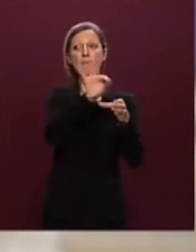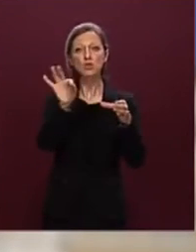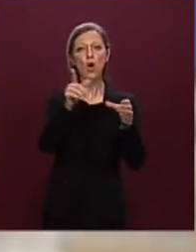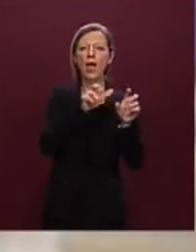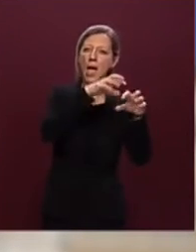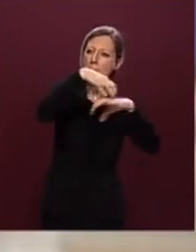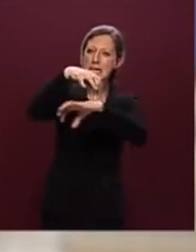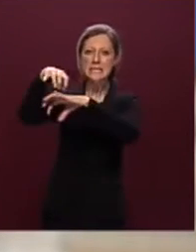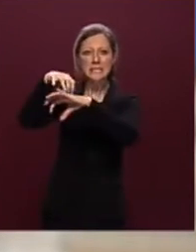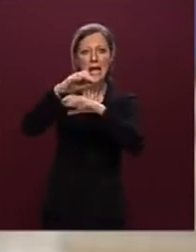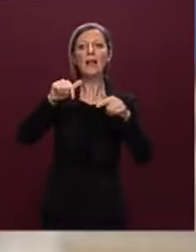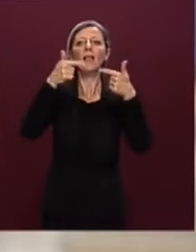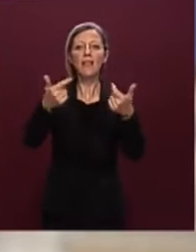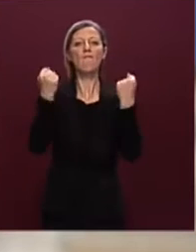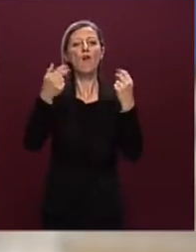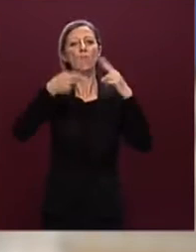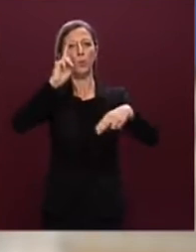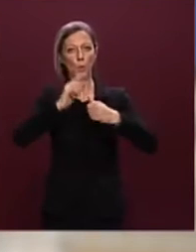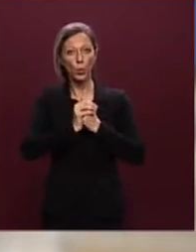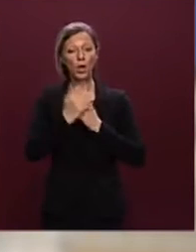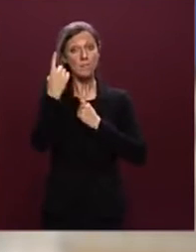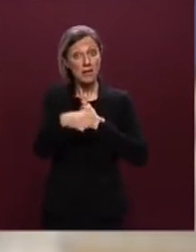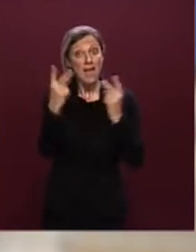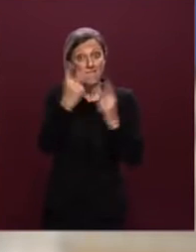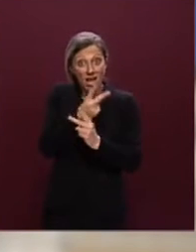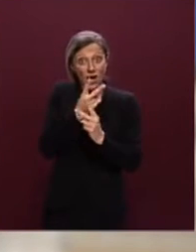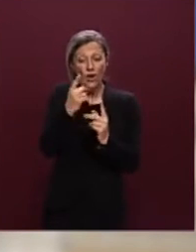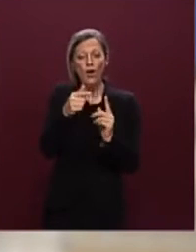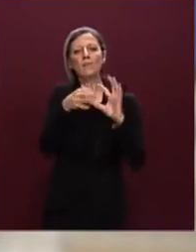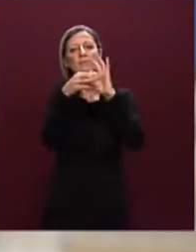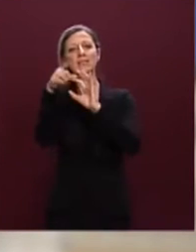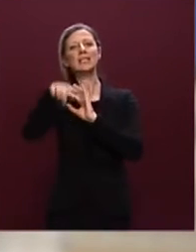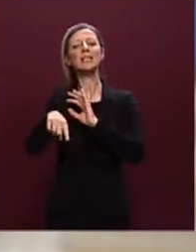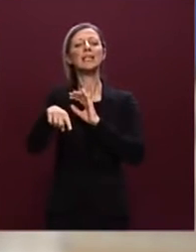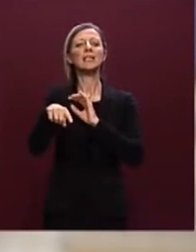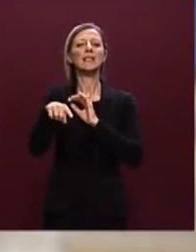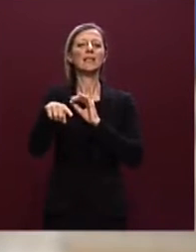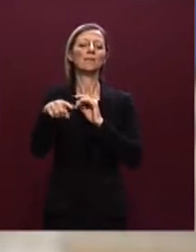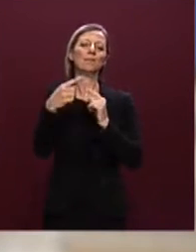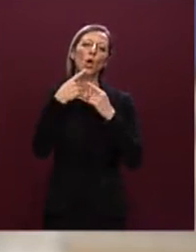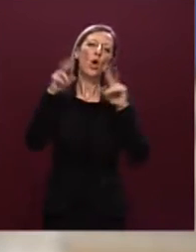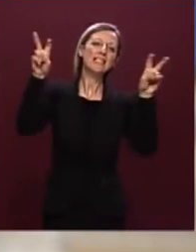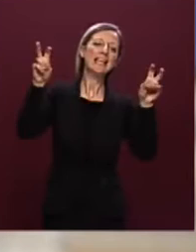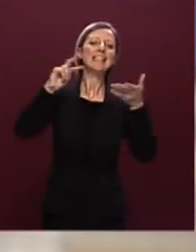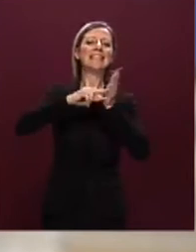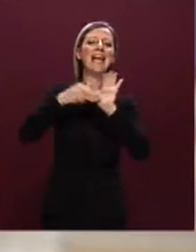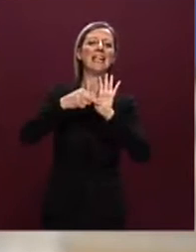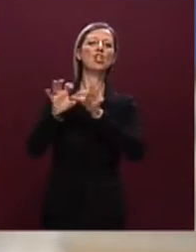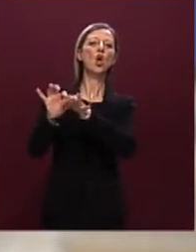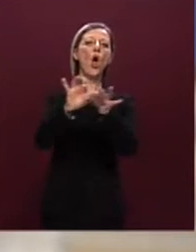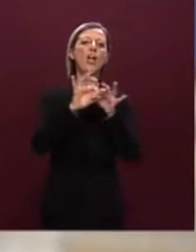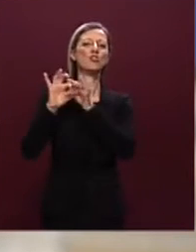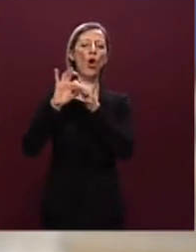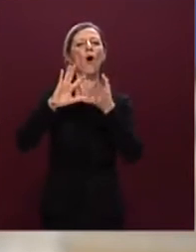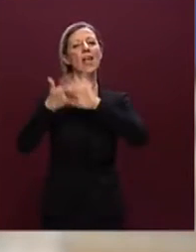ministeri e questo è ancora più vero collegato alla stabilizzazione dei cosiddetti tecnici della coesione che